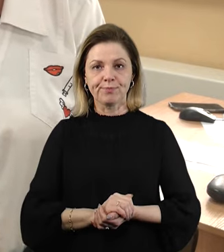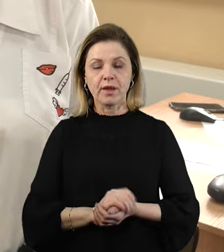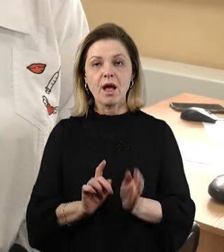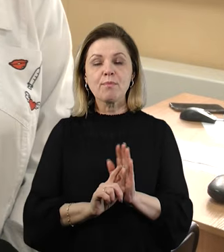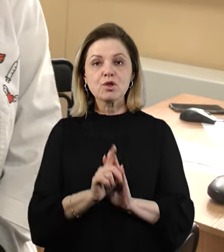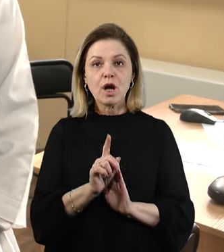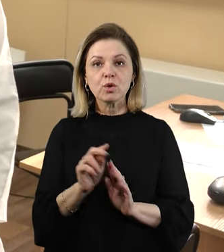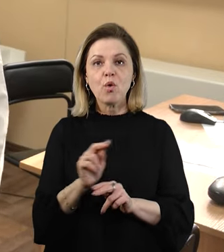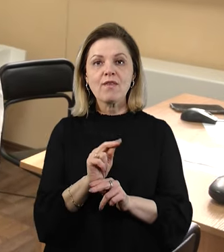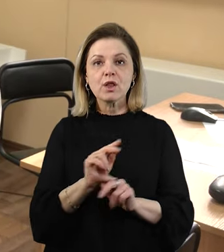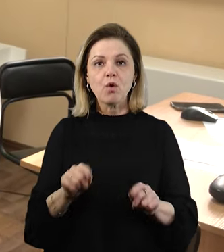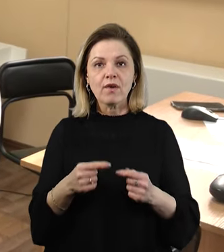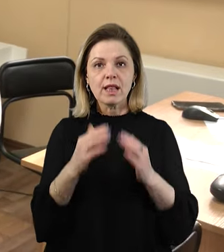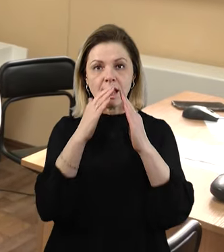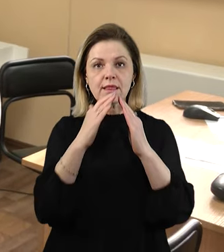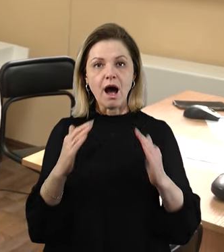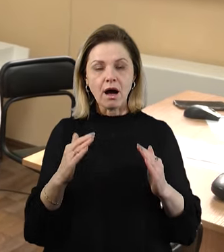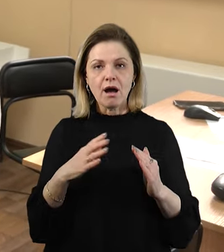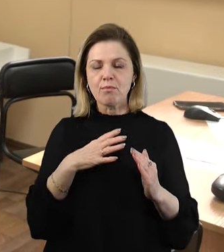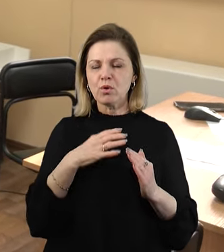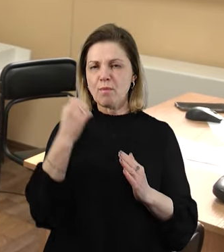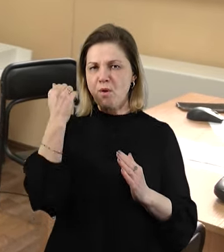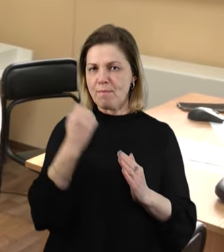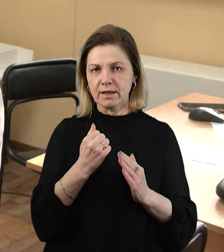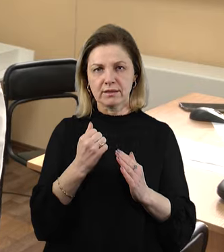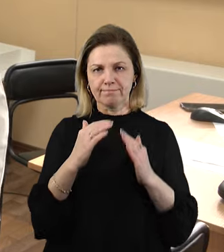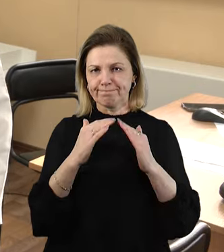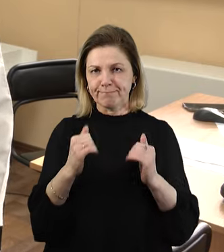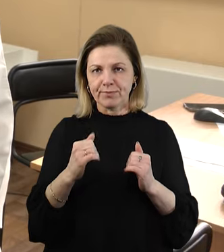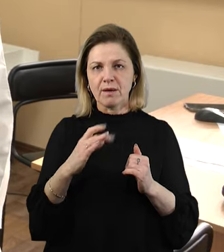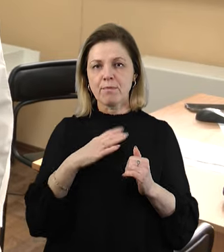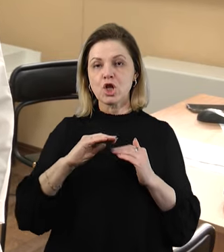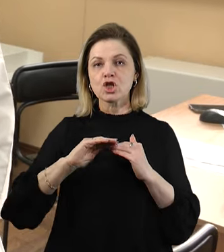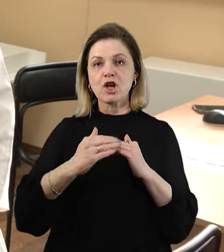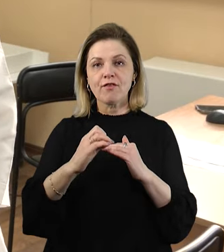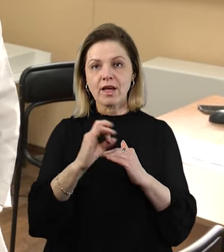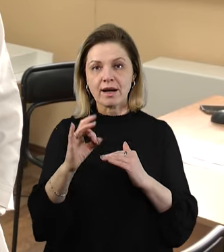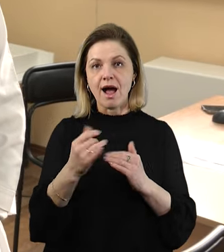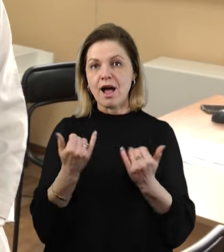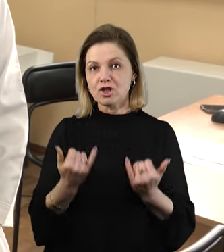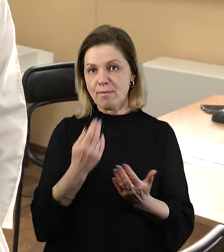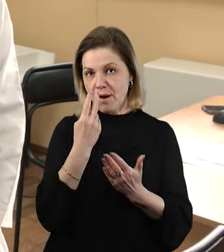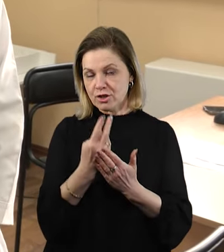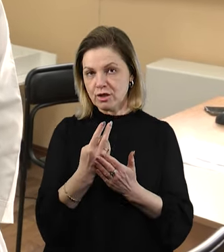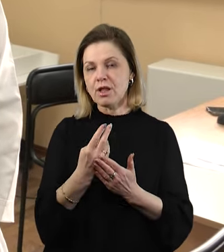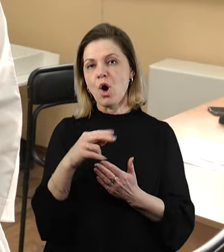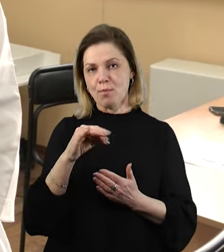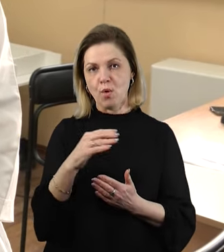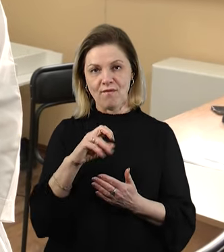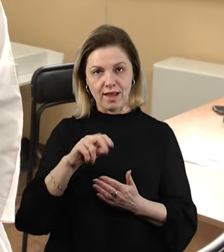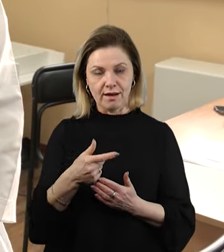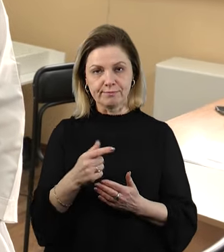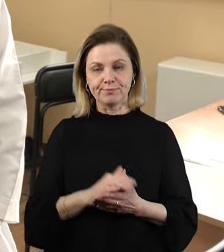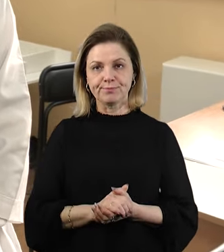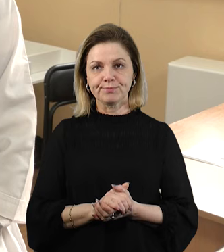нам дах, був побитий, був перекритий шифером, тепер бачите металопрофіль не